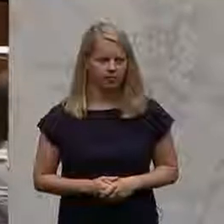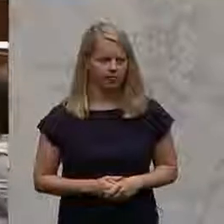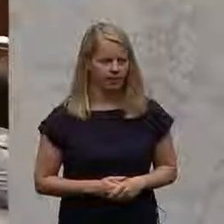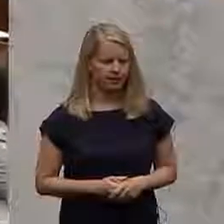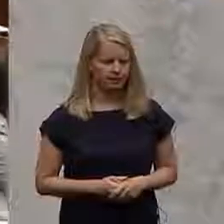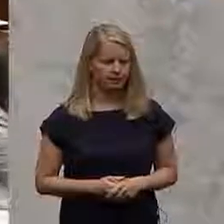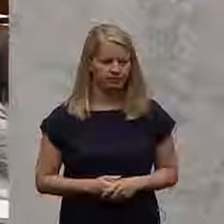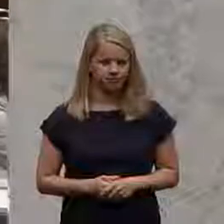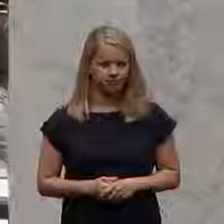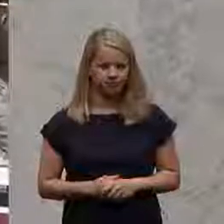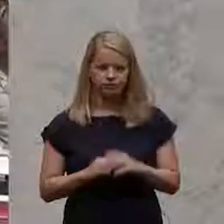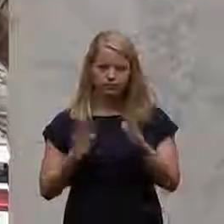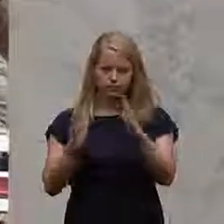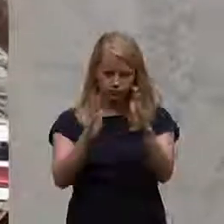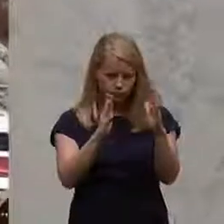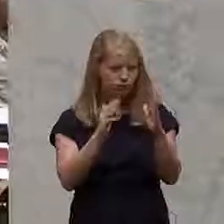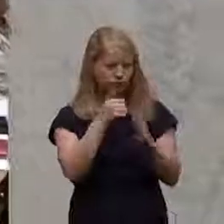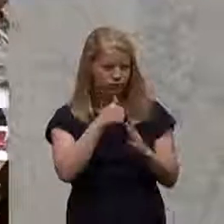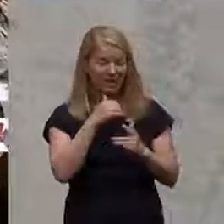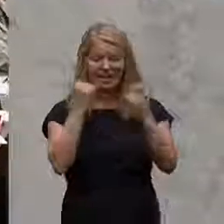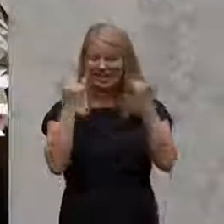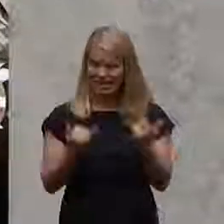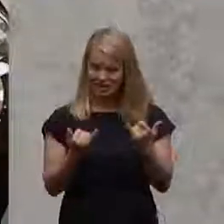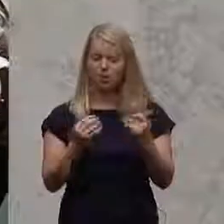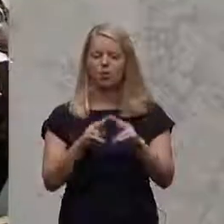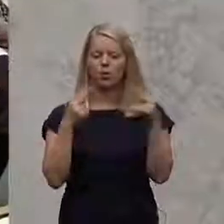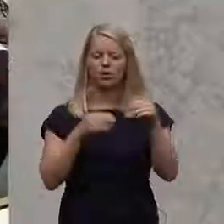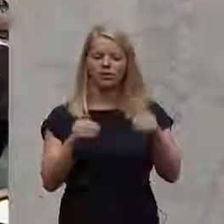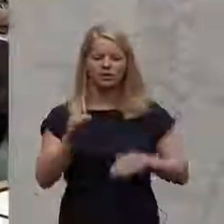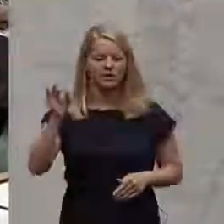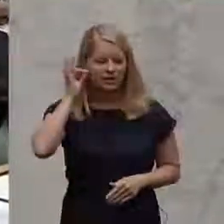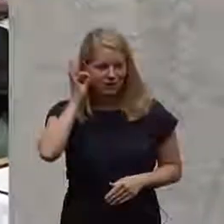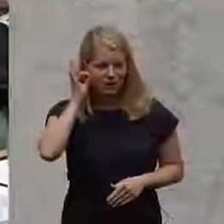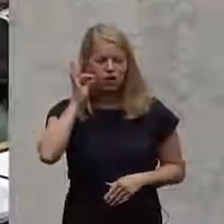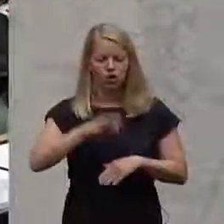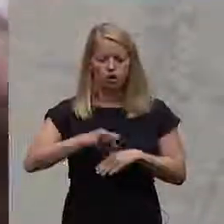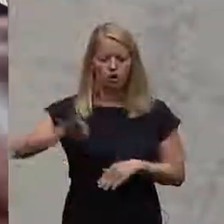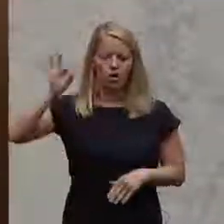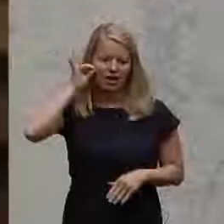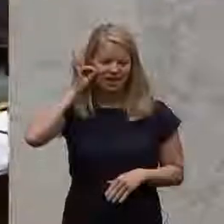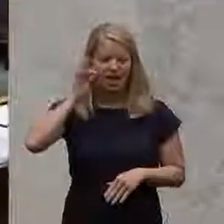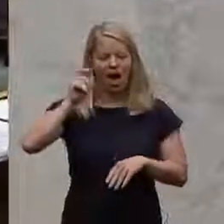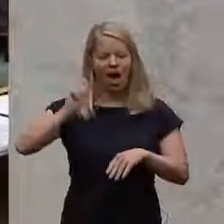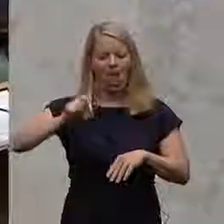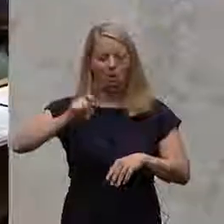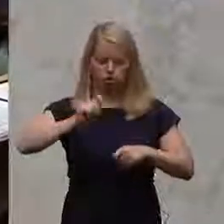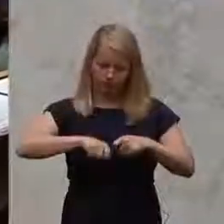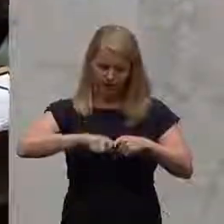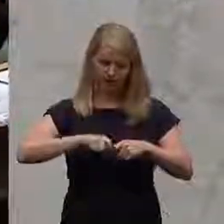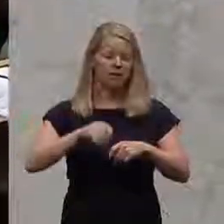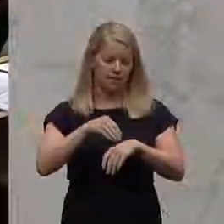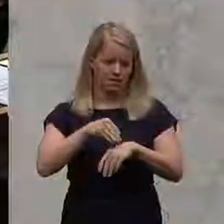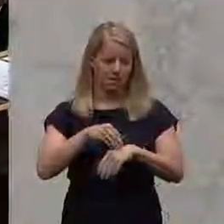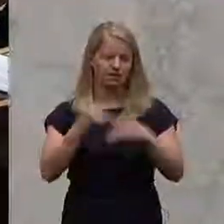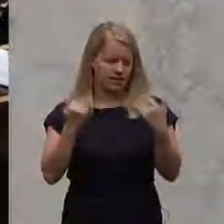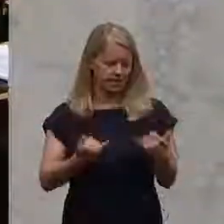Das derzeitige Schulsystem schütze die Privilegierten, so Harald Walser von den Grünen. Er plädiert für eine Gesamtschule der 10- bis